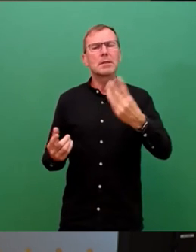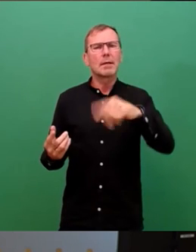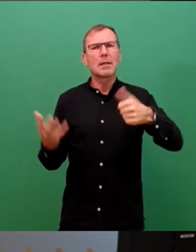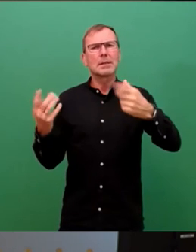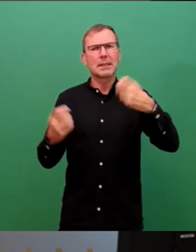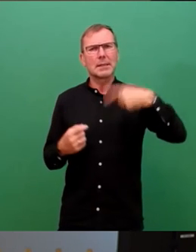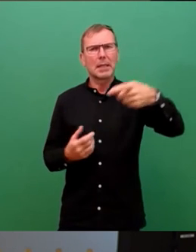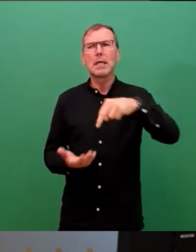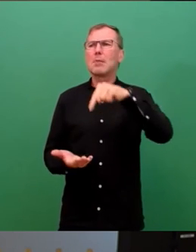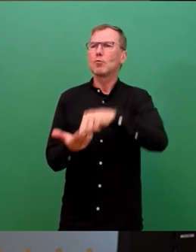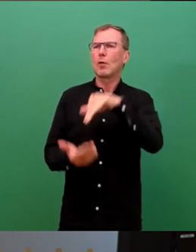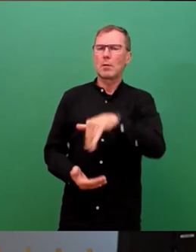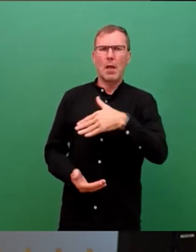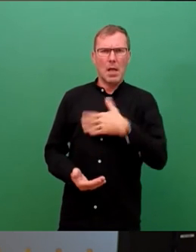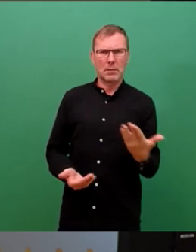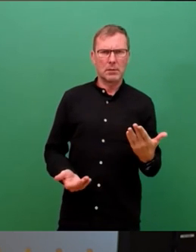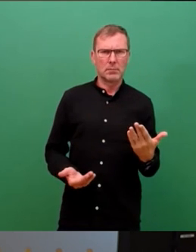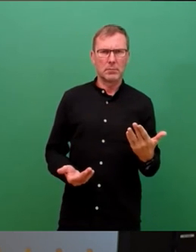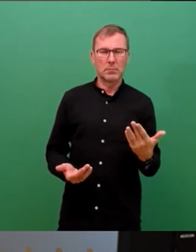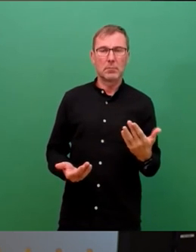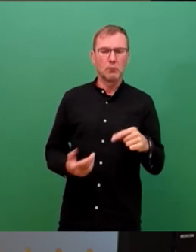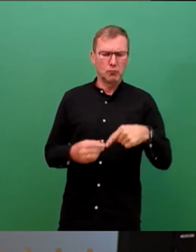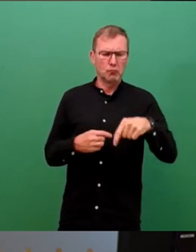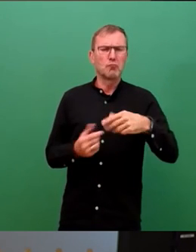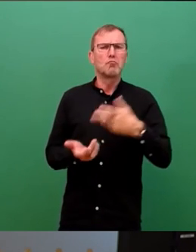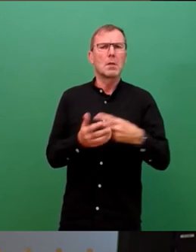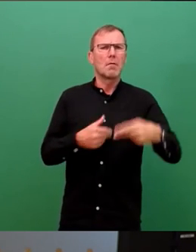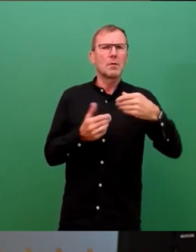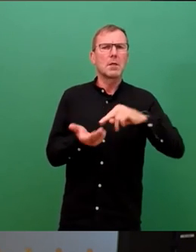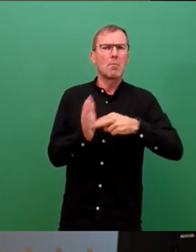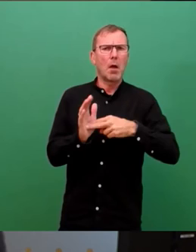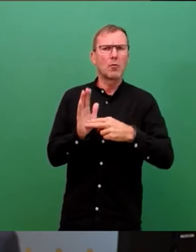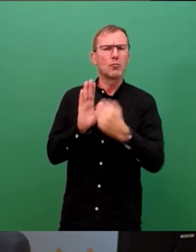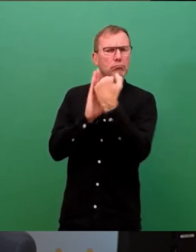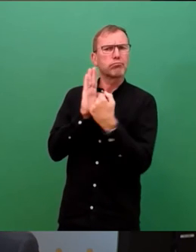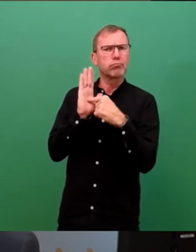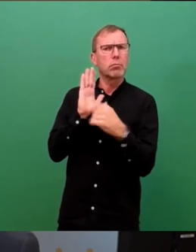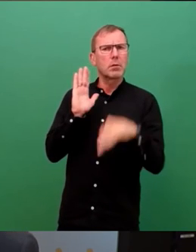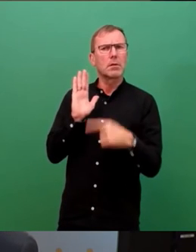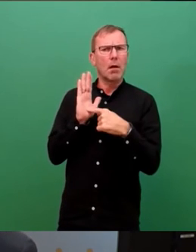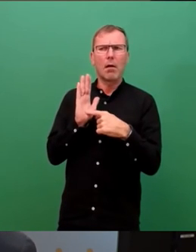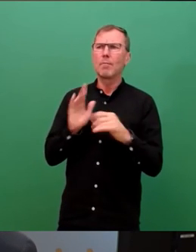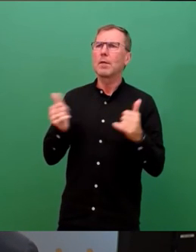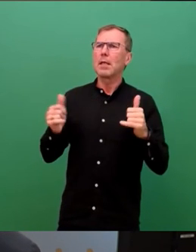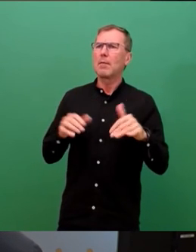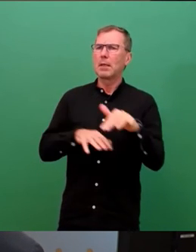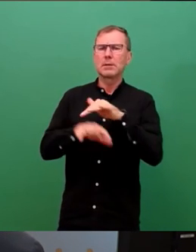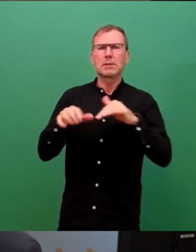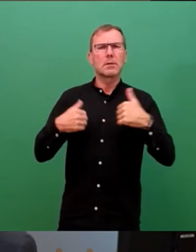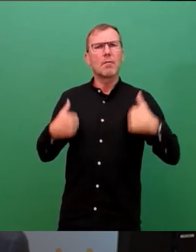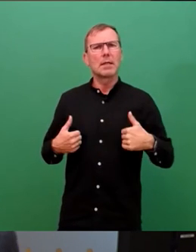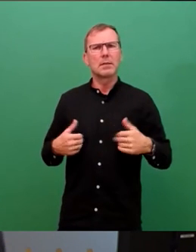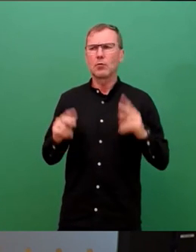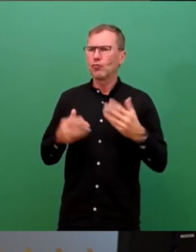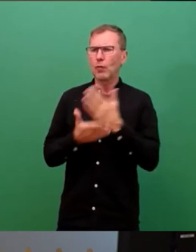Auch dies bildet sich in der mittelfristigen Planung ab. Um die Lebensverhältnisse in den Stadtteilen anzugleichen,